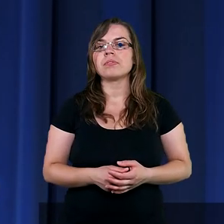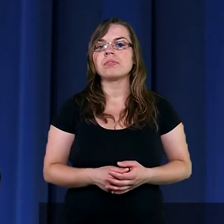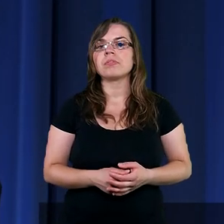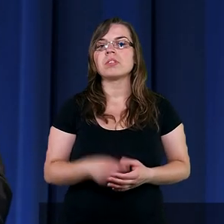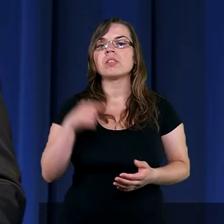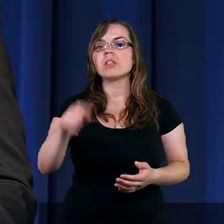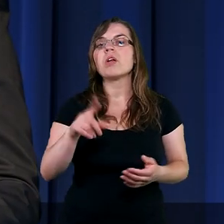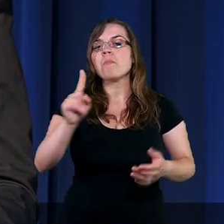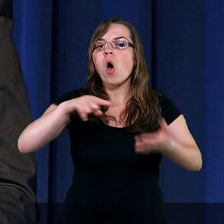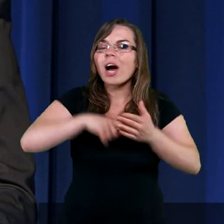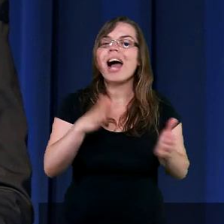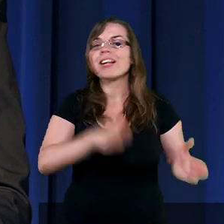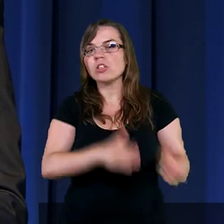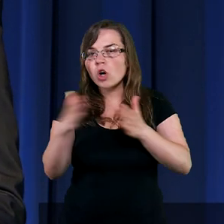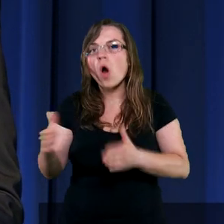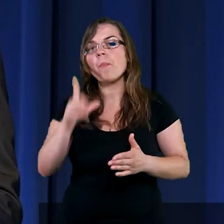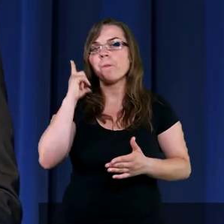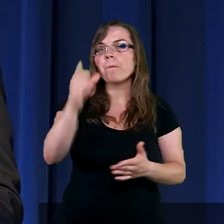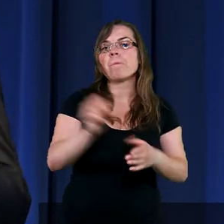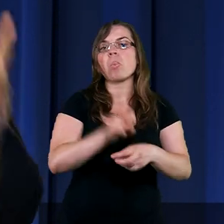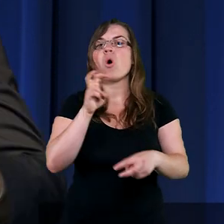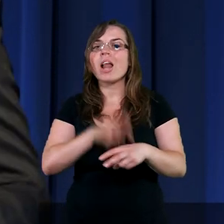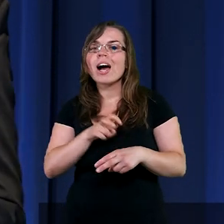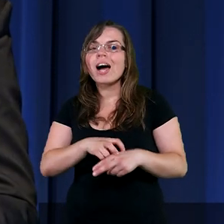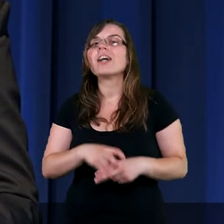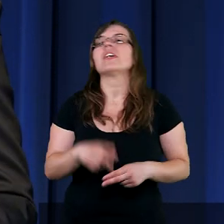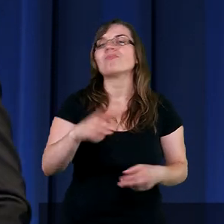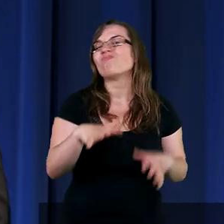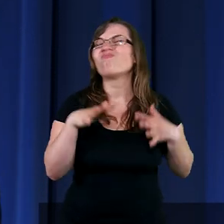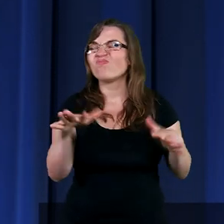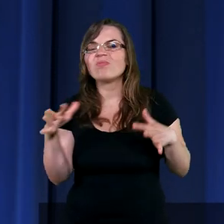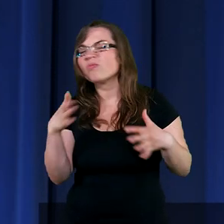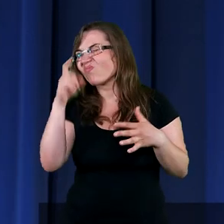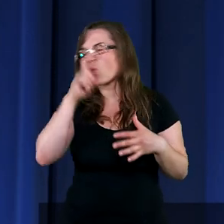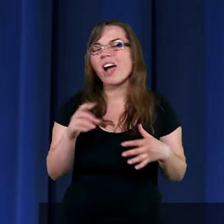poszła po raz kolejny do lekarza. Lekarz nie miał dobrych wiadomości,